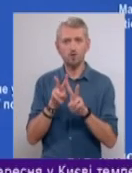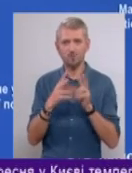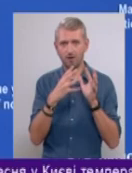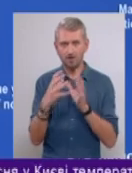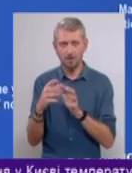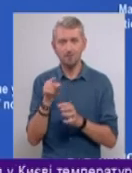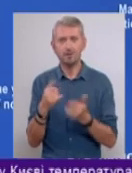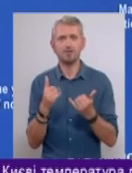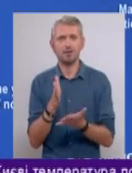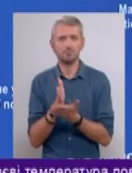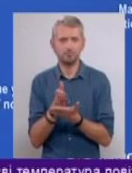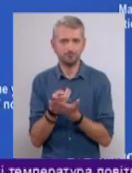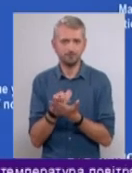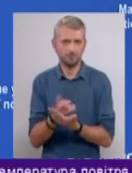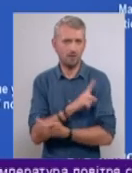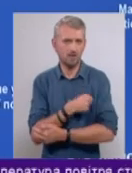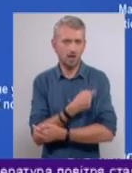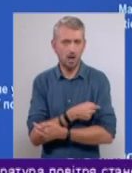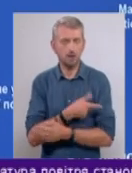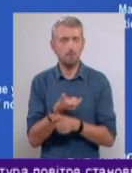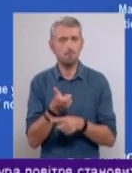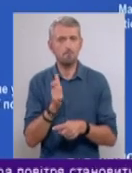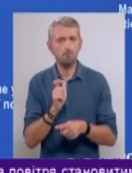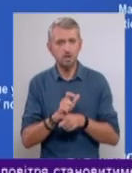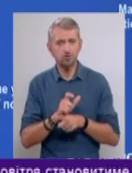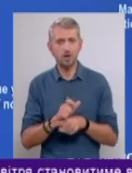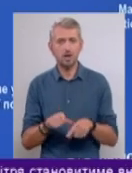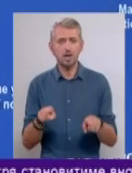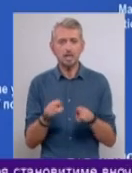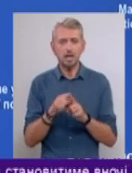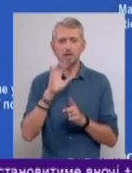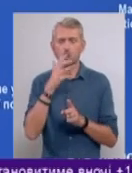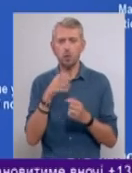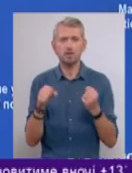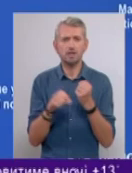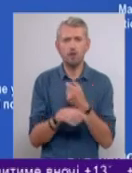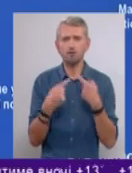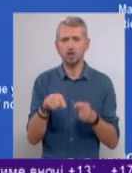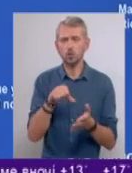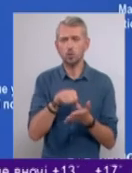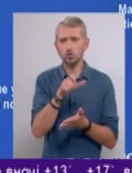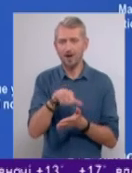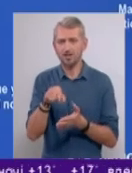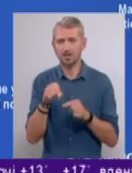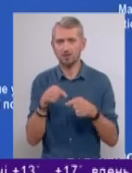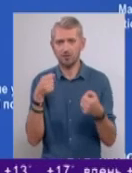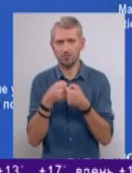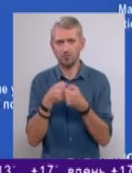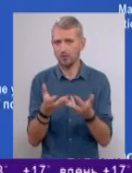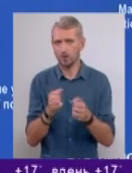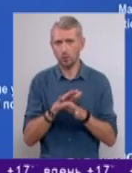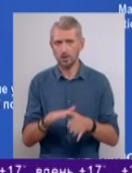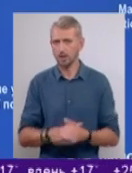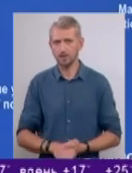зараз він перебуває у лікарні. Більше таких серйозних травм інші учасники цієї автопригоди не